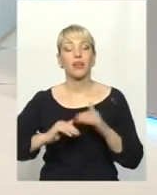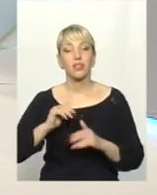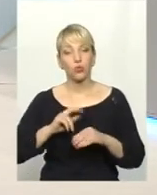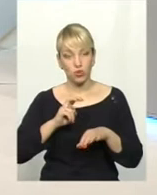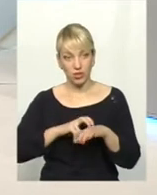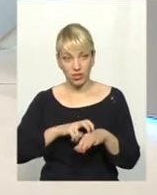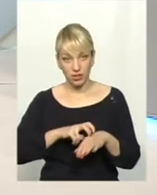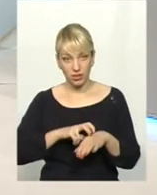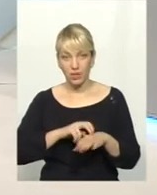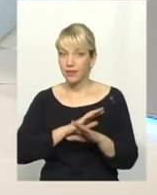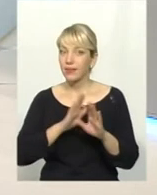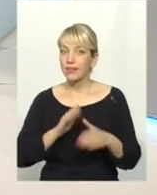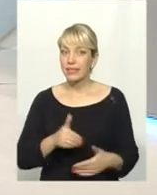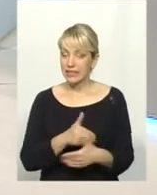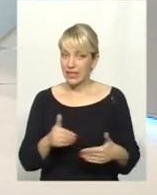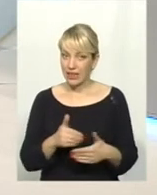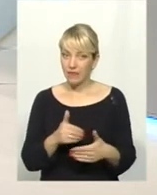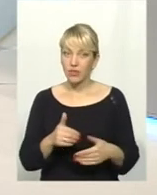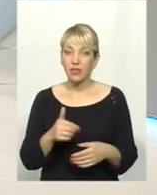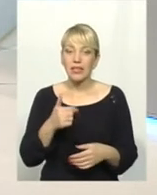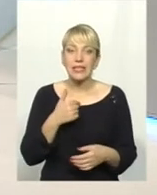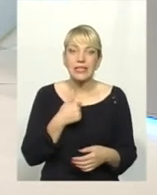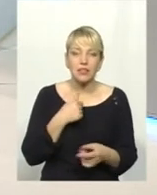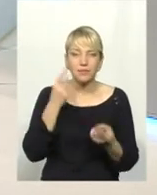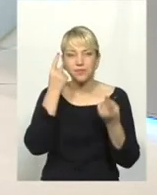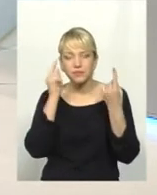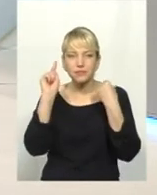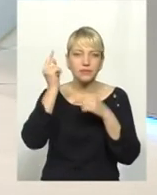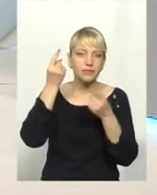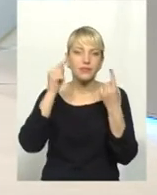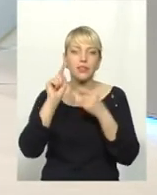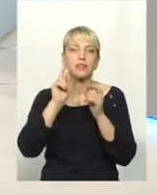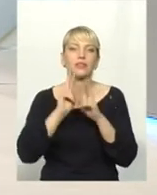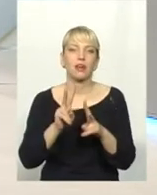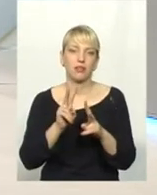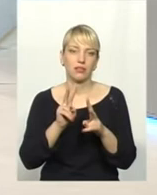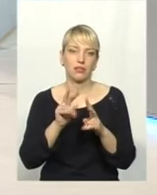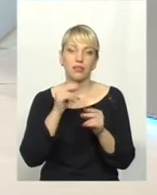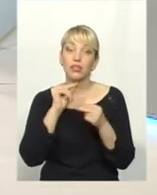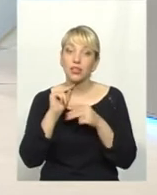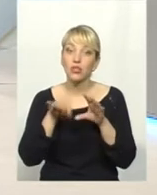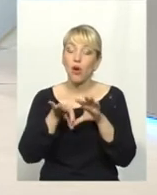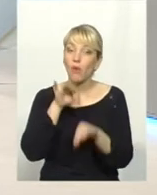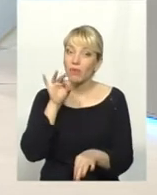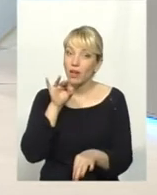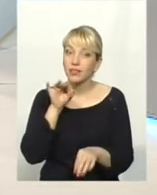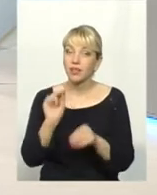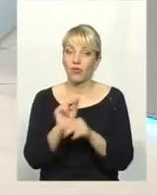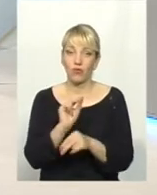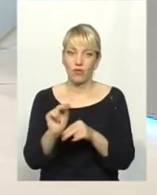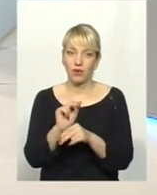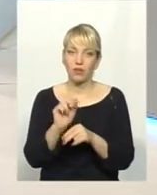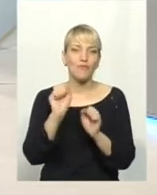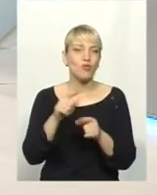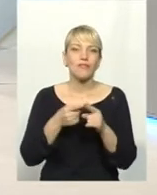захворюваннях, викручуєшся, як той гуш, як обрати таку методі кулькування, можливо, не саму